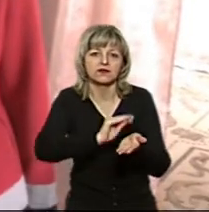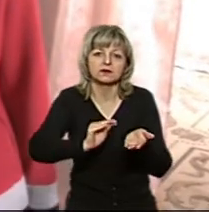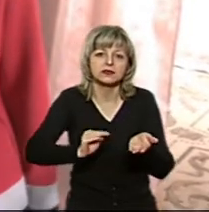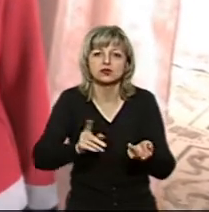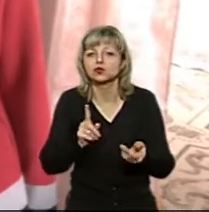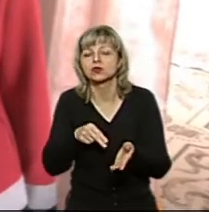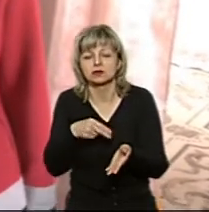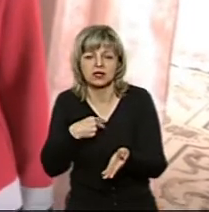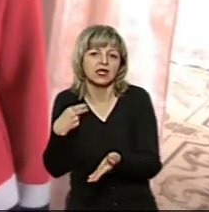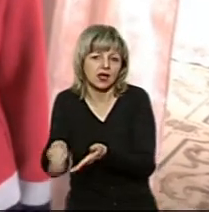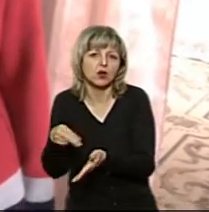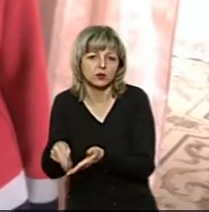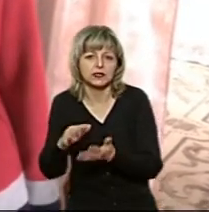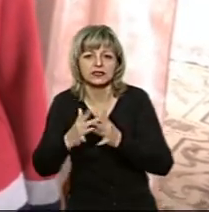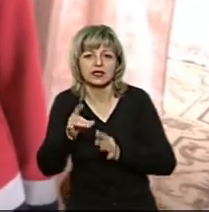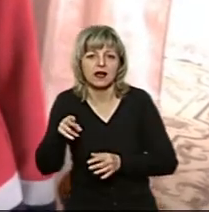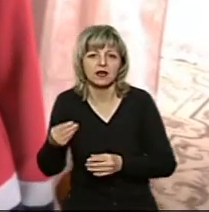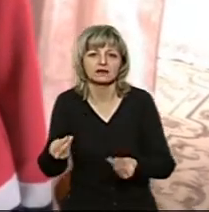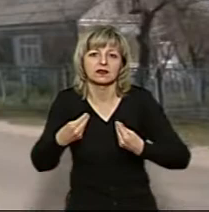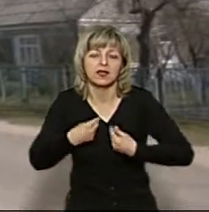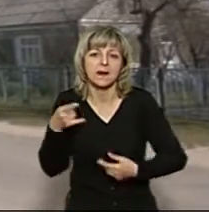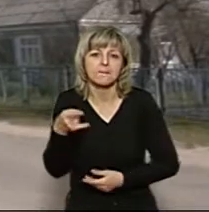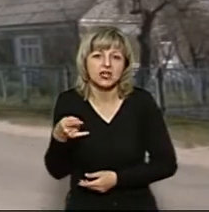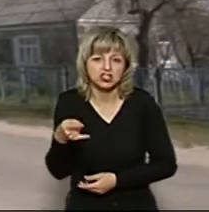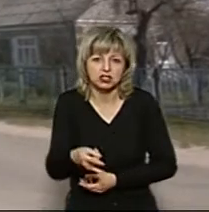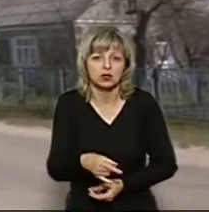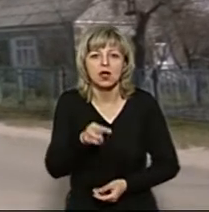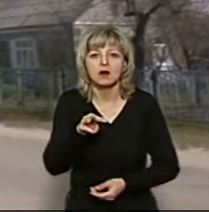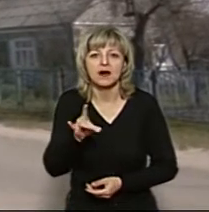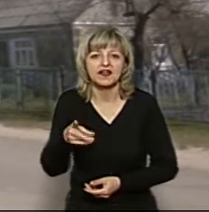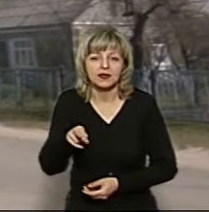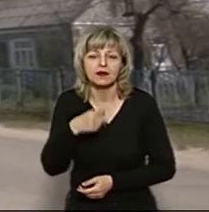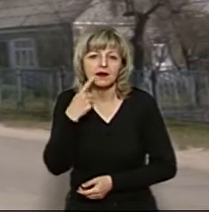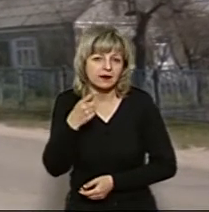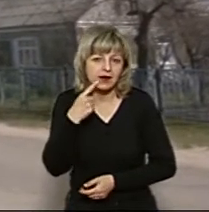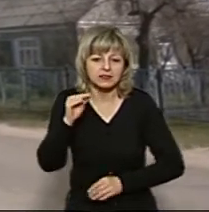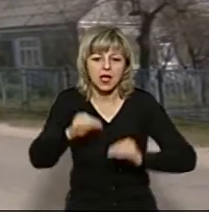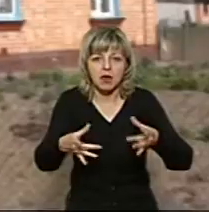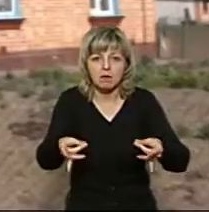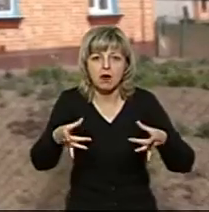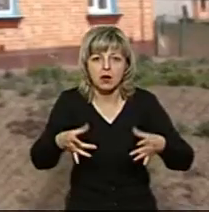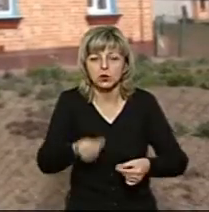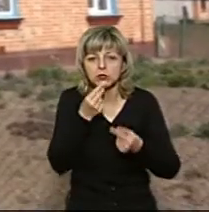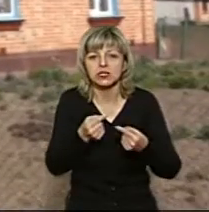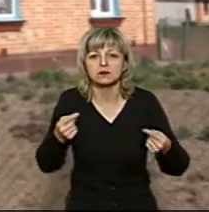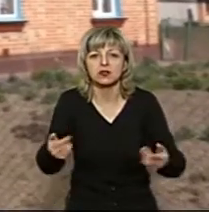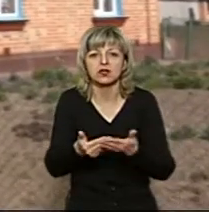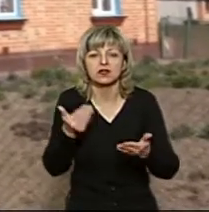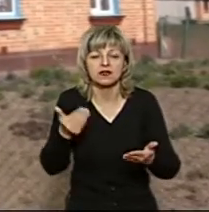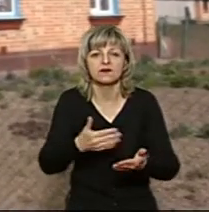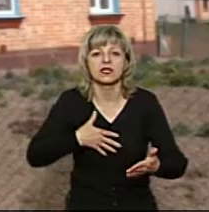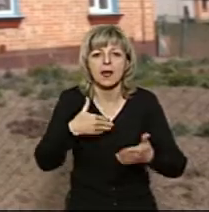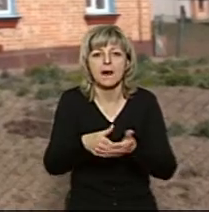скупляю, сільська рада видає машину». Марія Подковиріна каже, пакунки із продуктами від благодійників